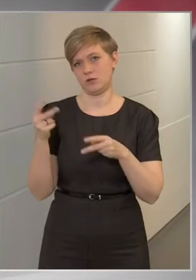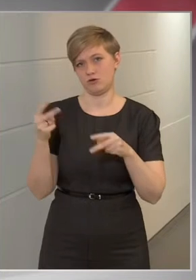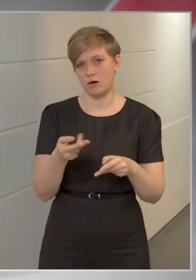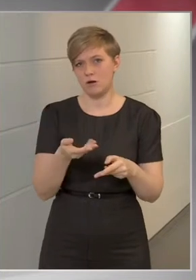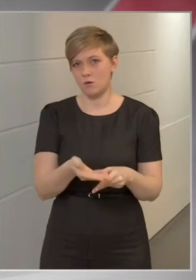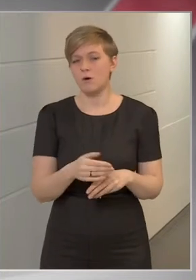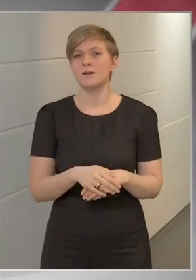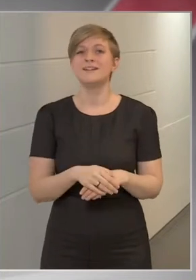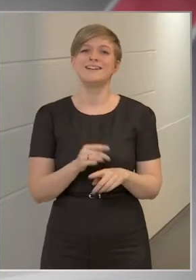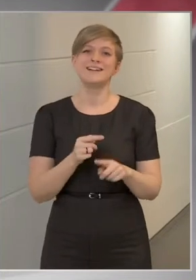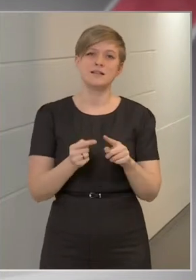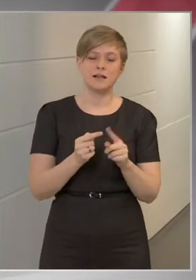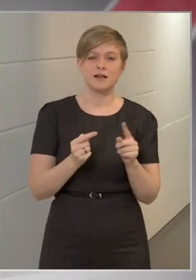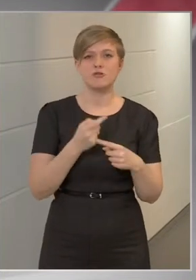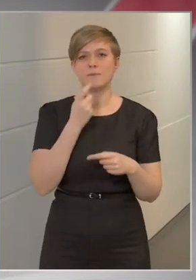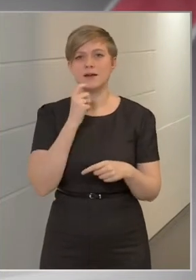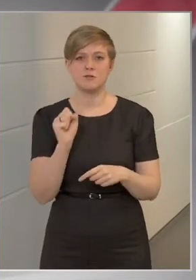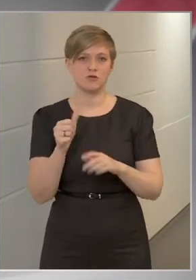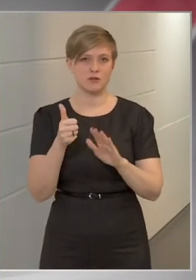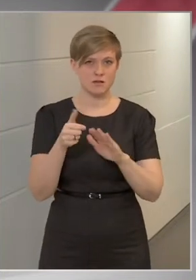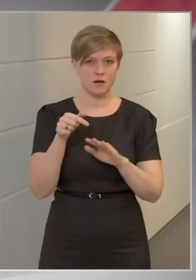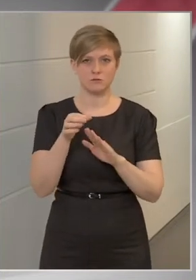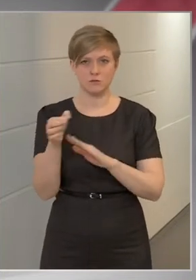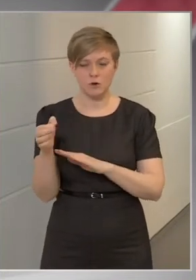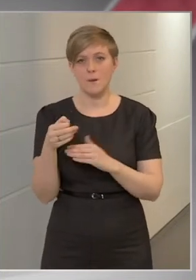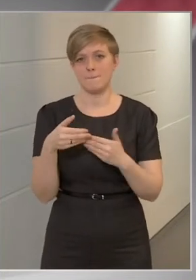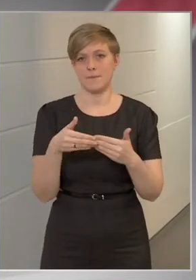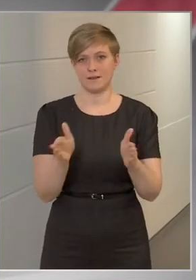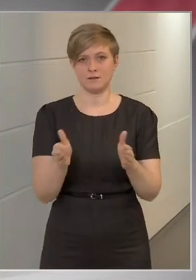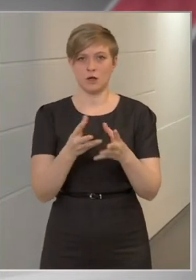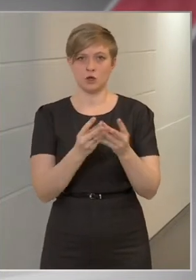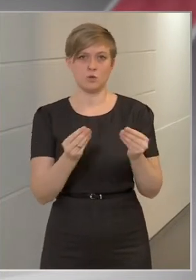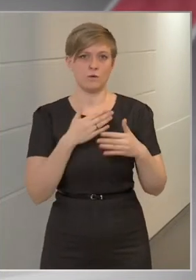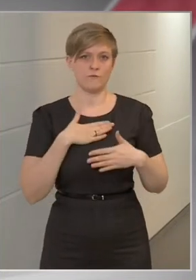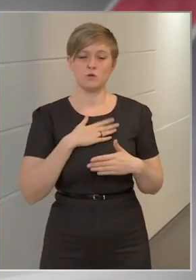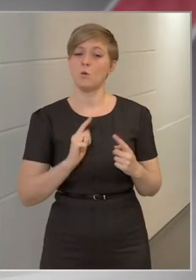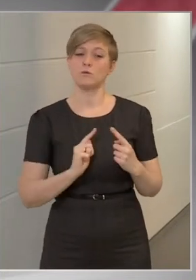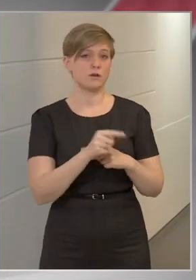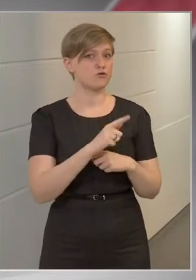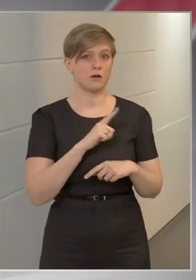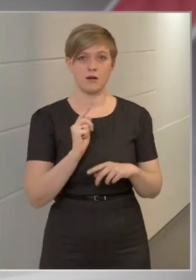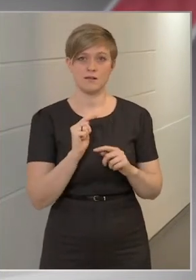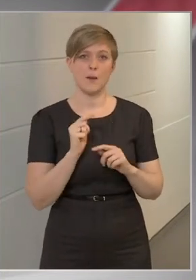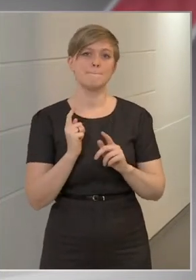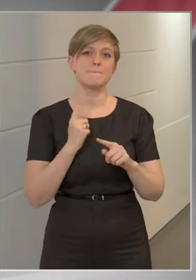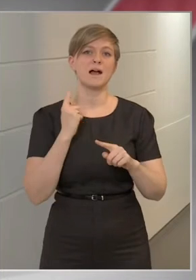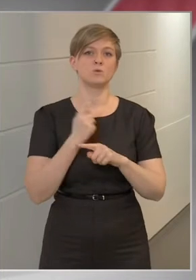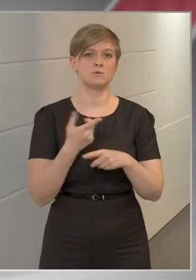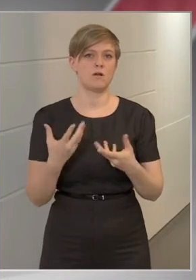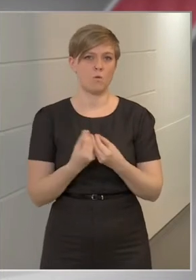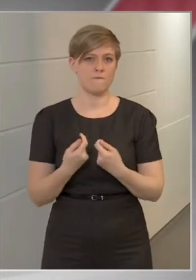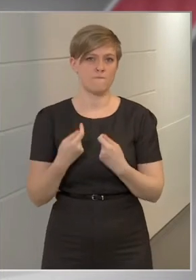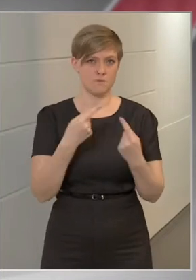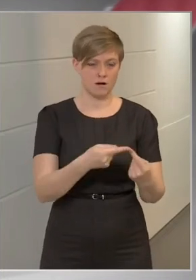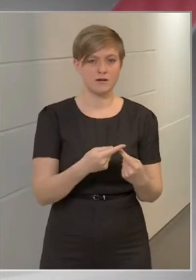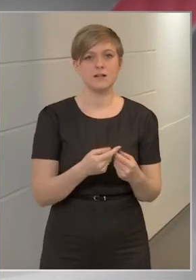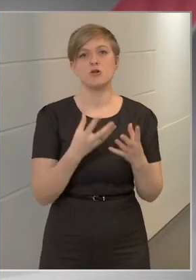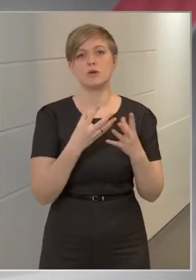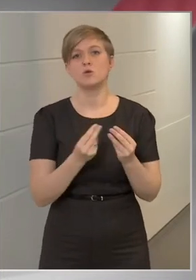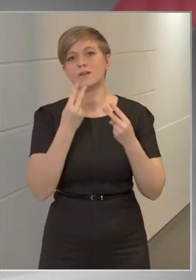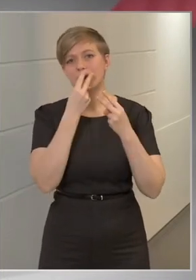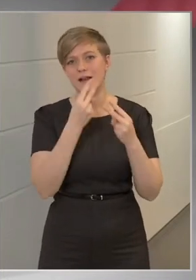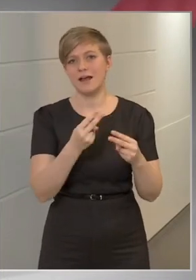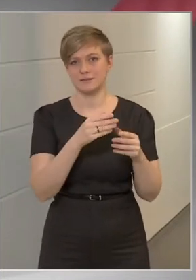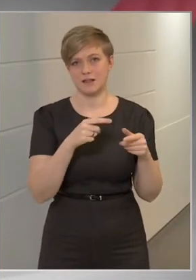hogy részlegesen március 16-ával lesznek gyógyfürdők, amik megnyitnak, de úgyhogy csak azok mehetnek, akik beutalóval rendelkeznek, és akik ezt gyógyellátás